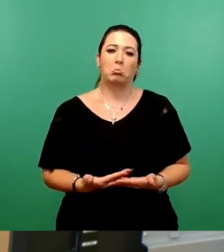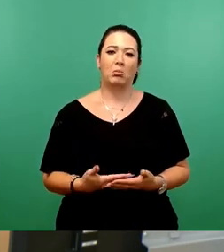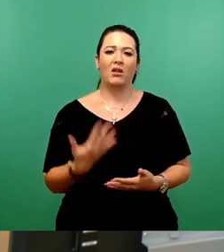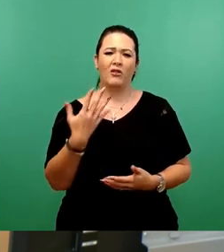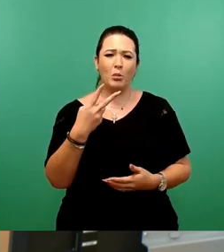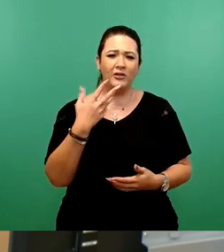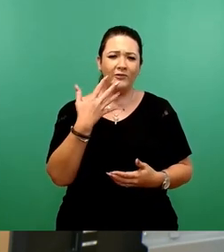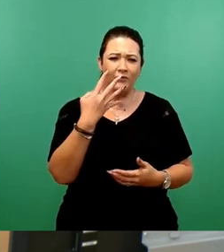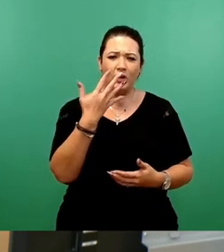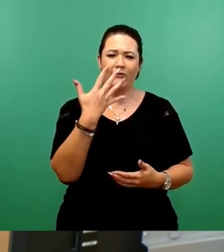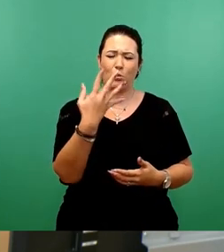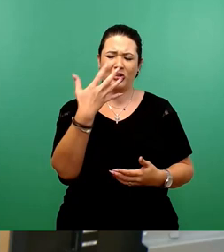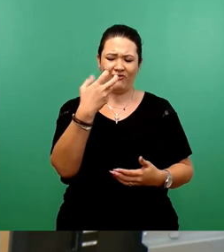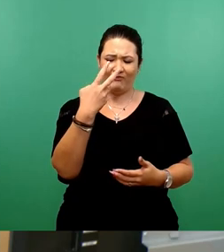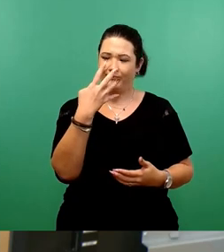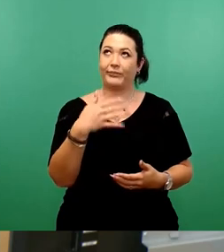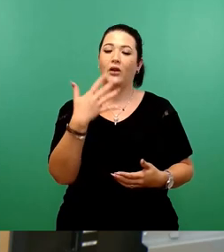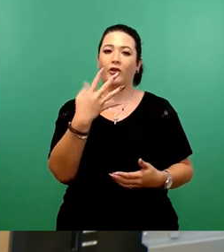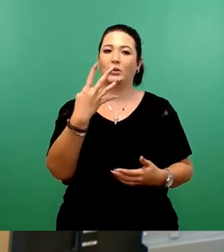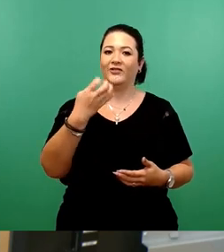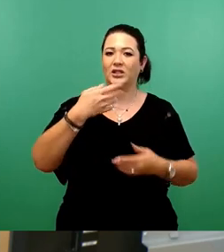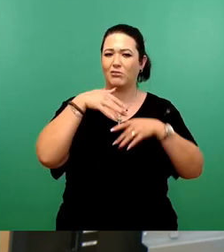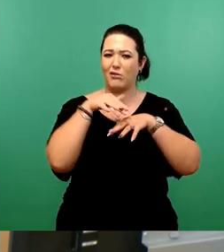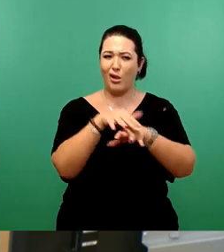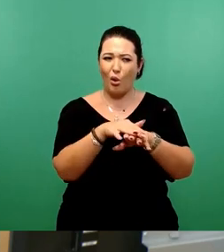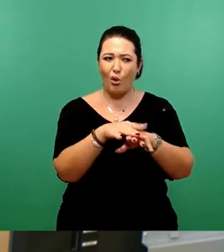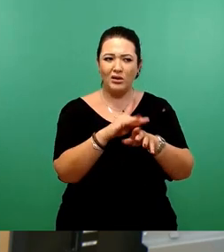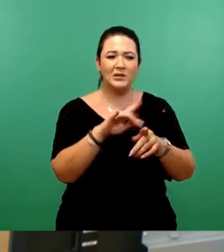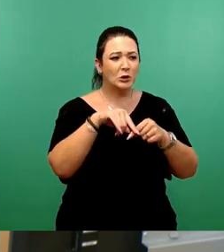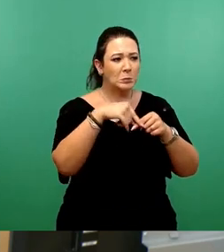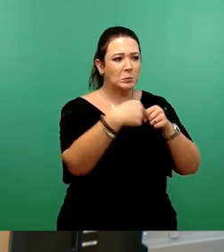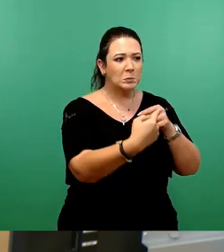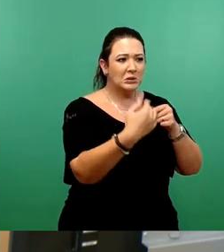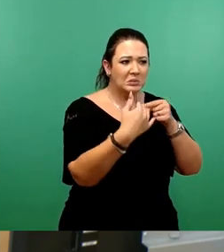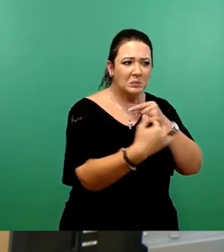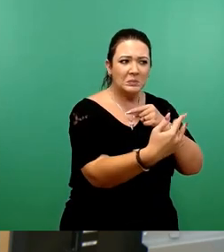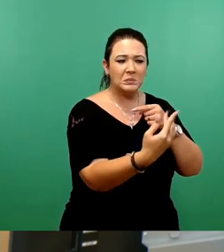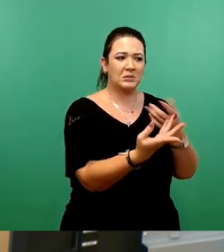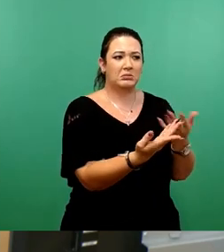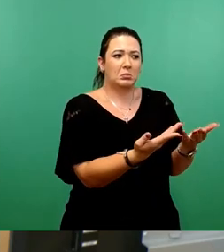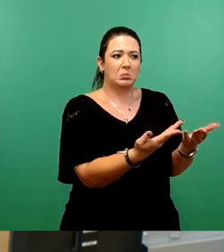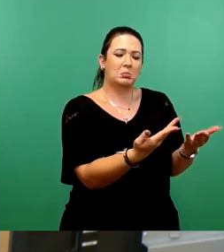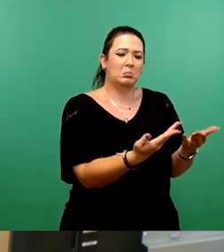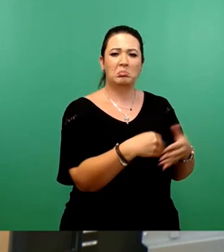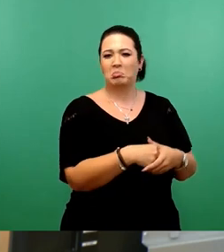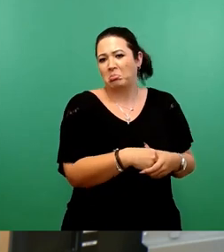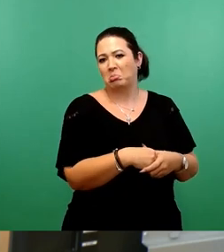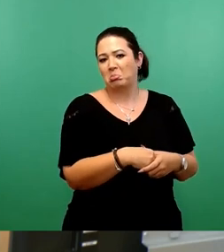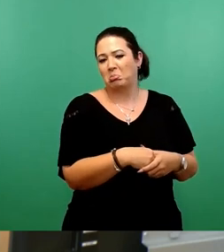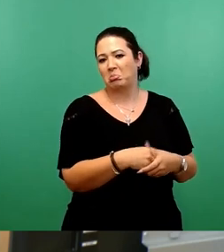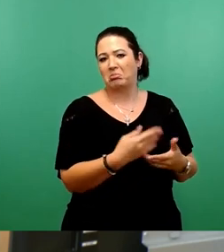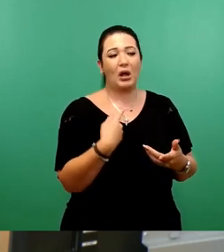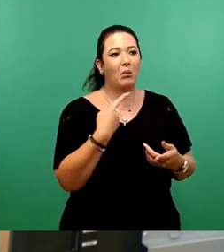wir dort ad hoc in den nächsten Jahren dazu tun. So, wir haben kein Geld, haben wir gehört.